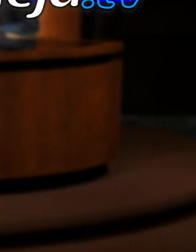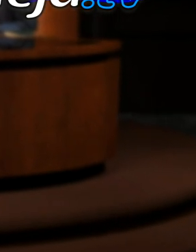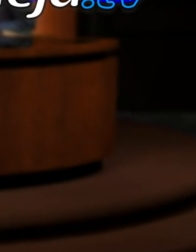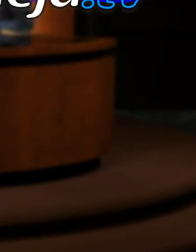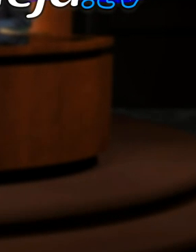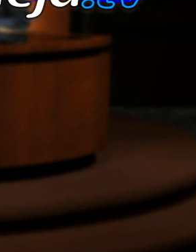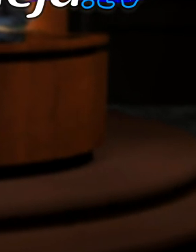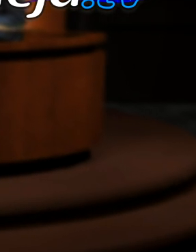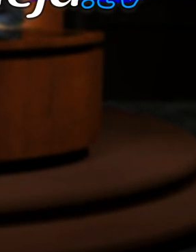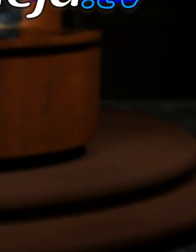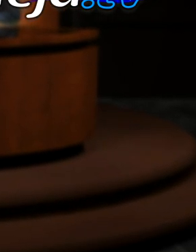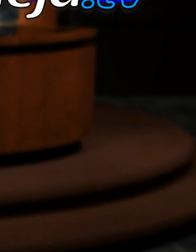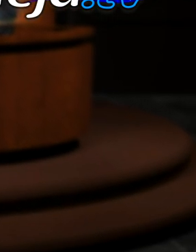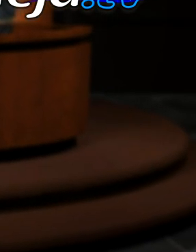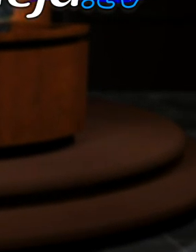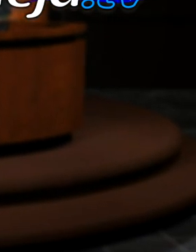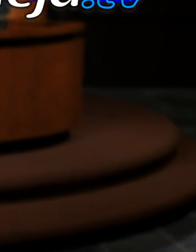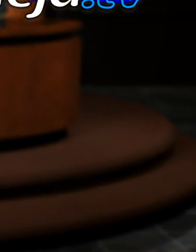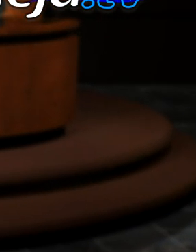Muzyka Dziękujemy.